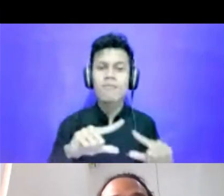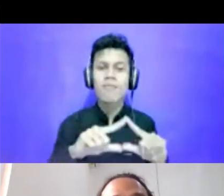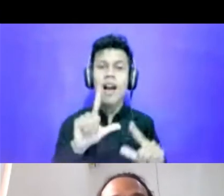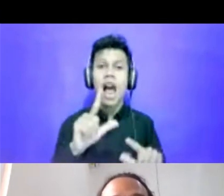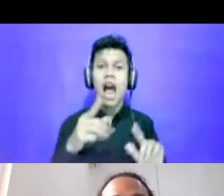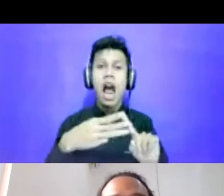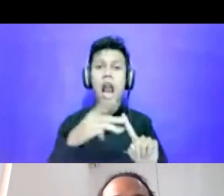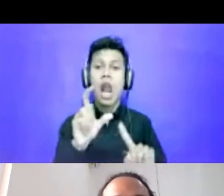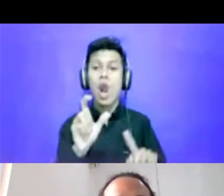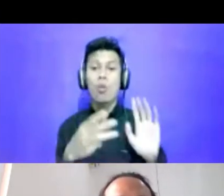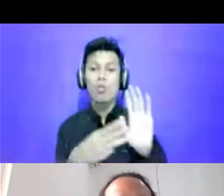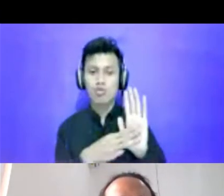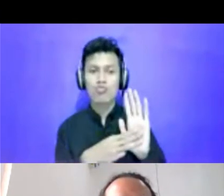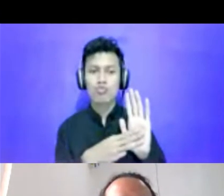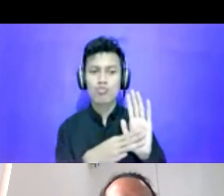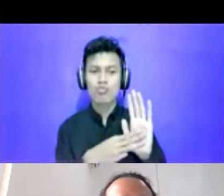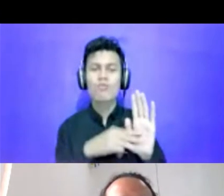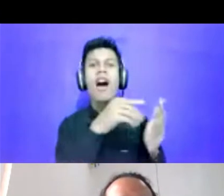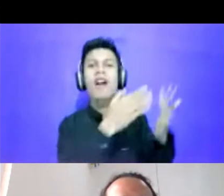kualitatif.